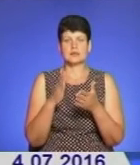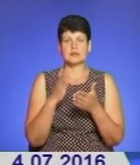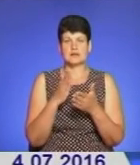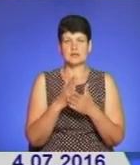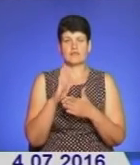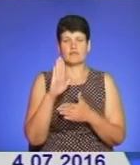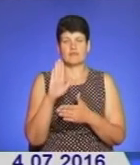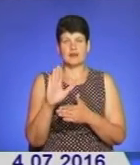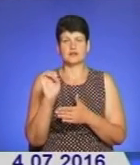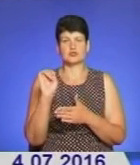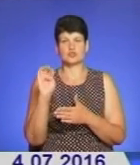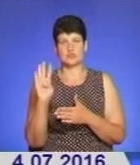-1428» у Тернополі.